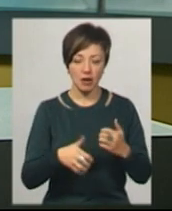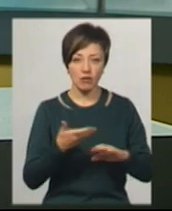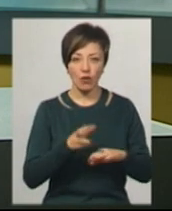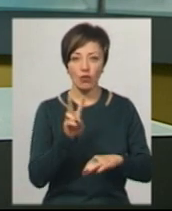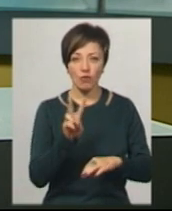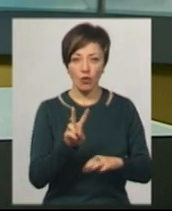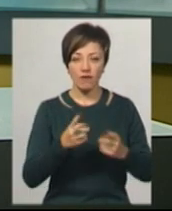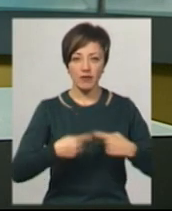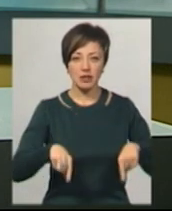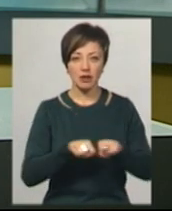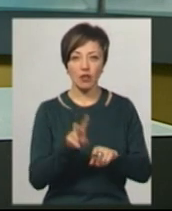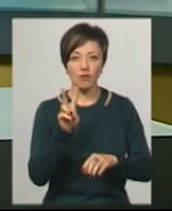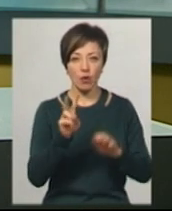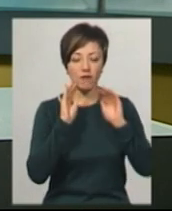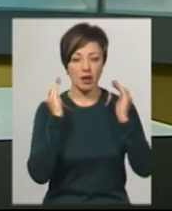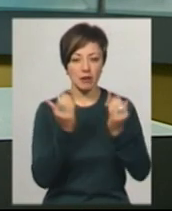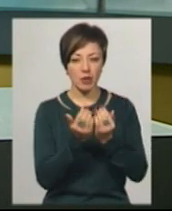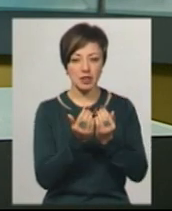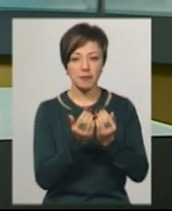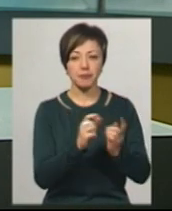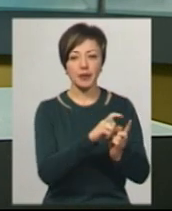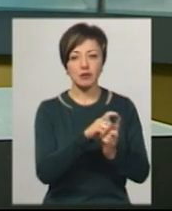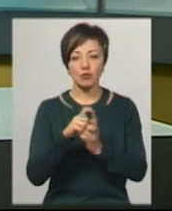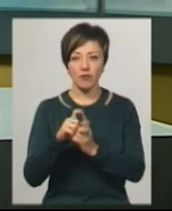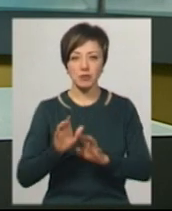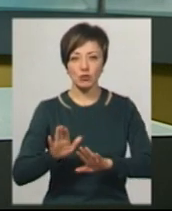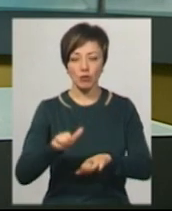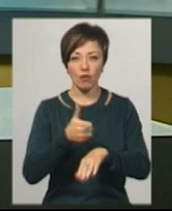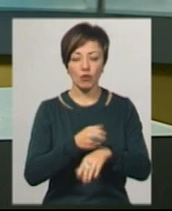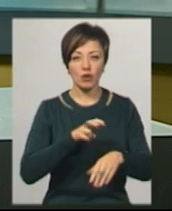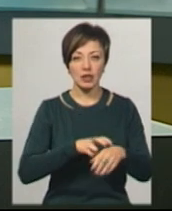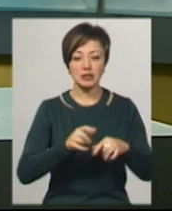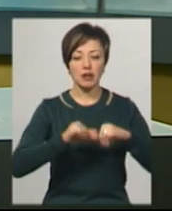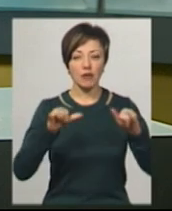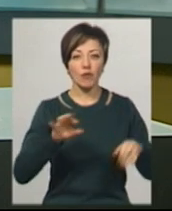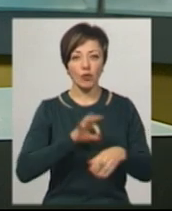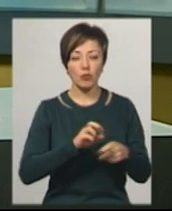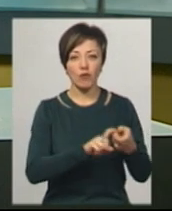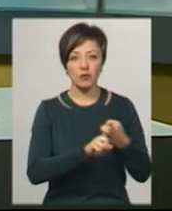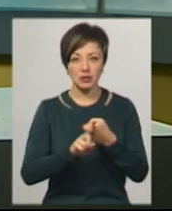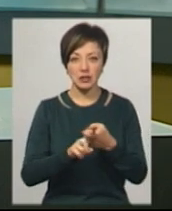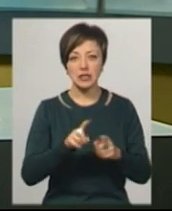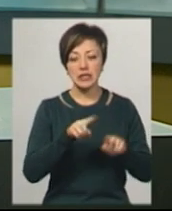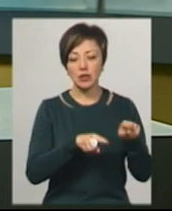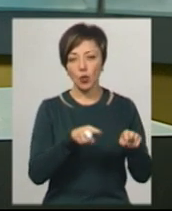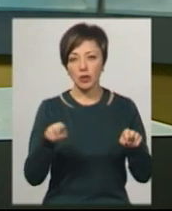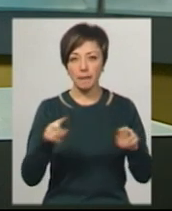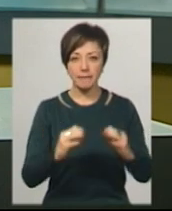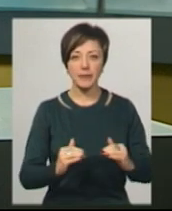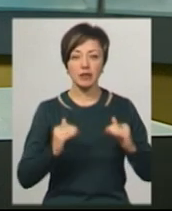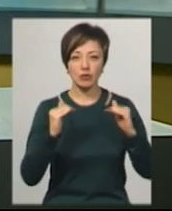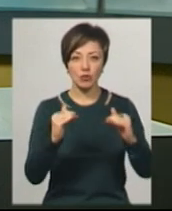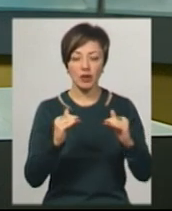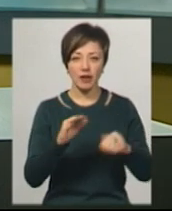перебувають у відділенні, двоє у реанімації. За словами Нінель Марцонь, даний сплет захворювання пов'язаний із сезонним підйомом